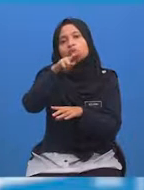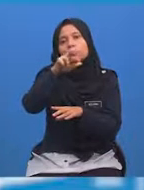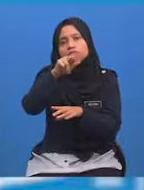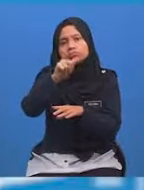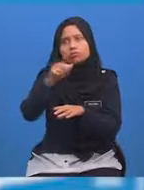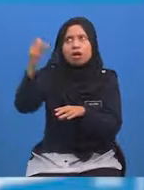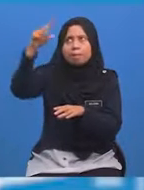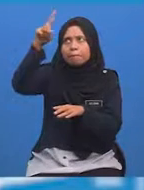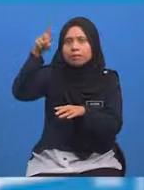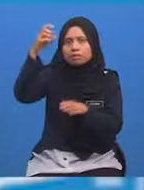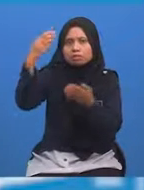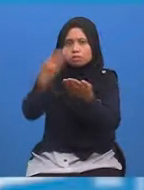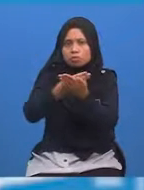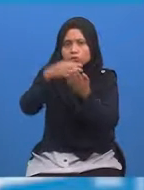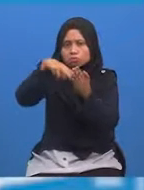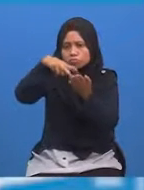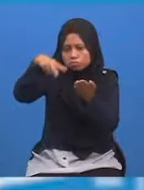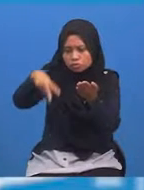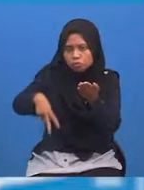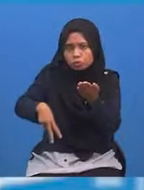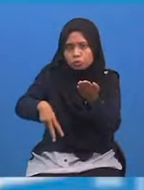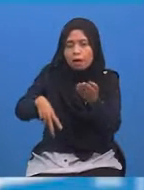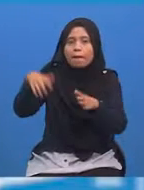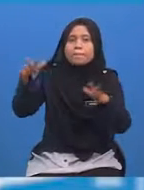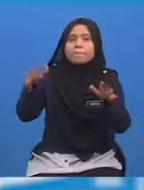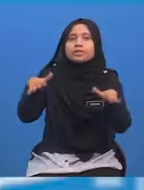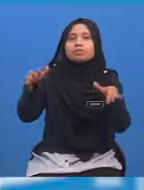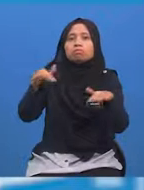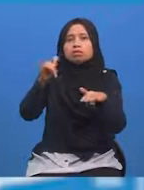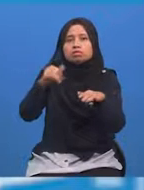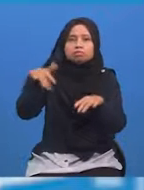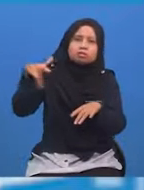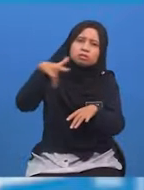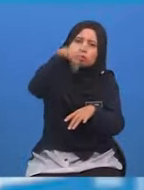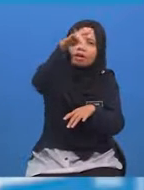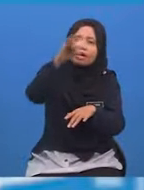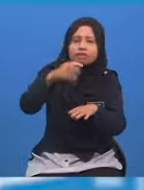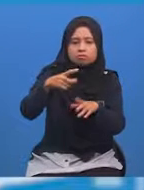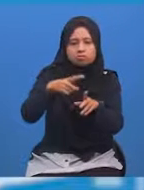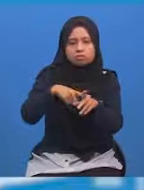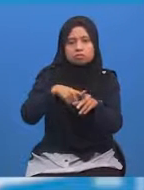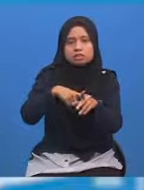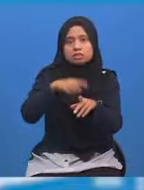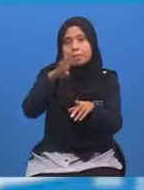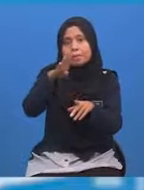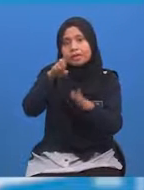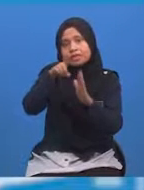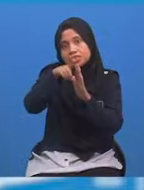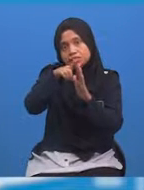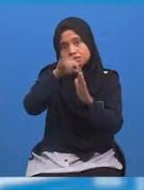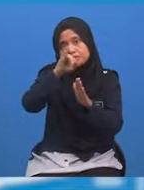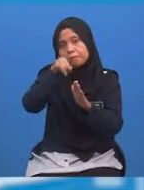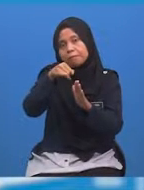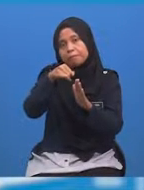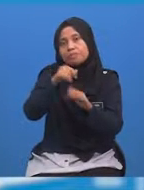itu baru saja hendak terbenam Penerbangan yang menyeronatkan ini mengambil masa empat jam Namun,